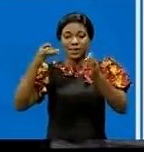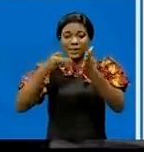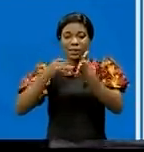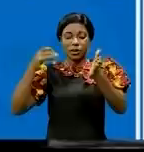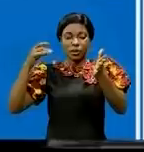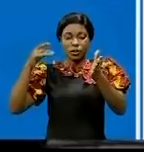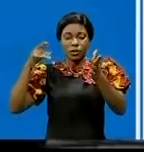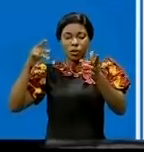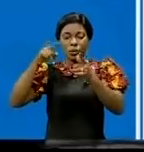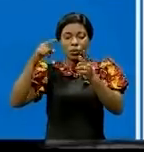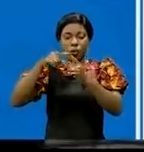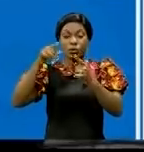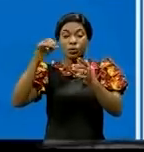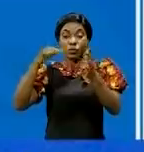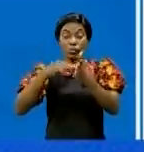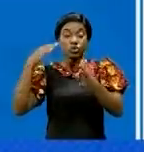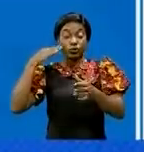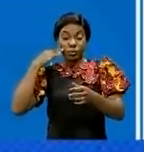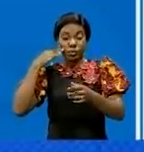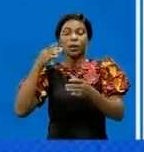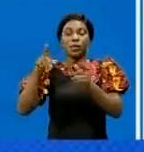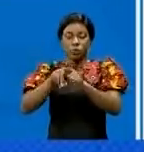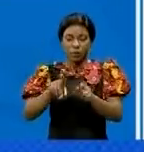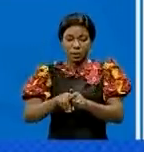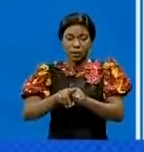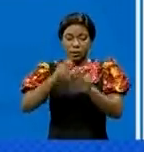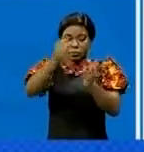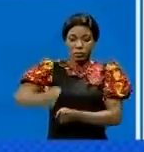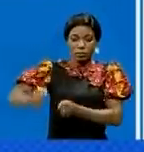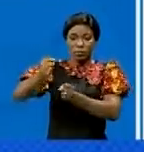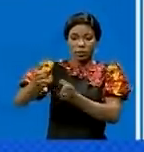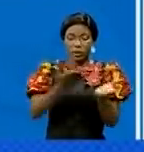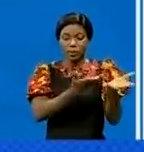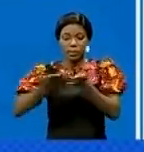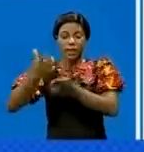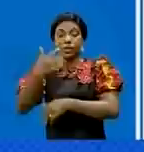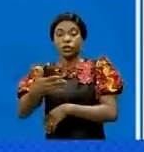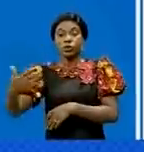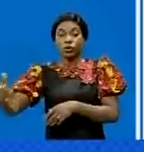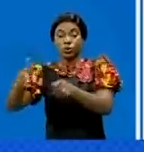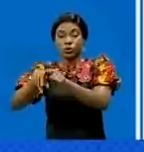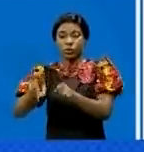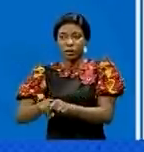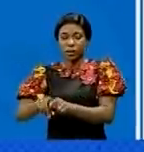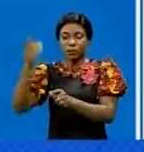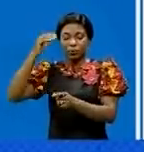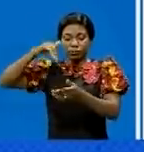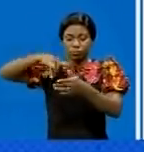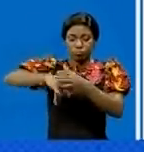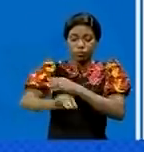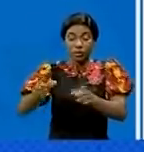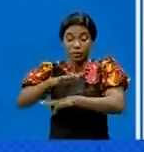dernier. Une pirogue motorisée, transportant de passagers et des marchandises, a chaviré sur le lac,